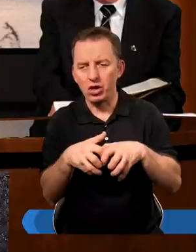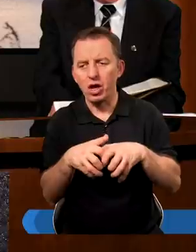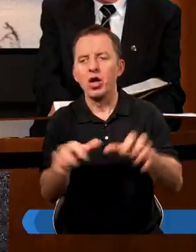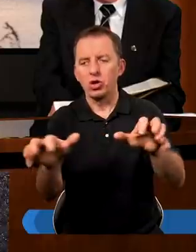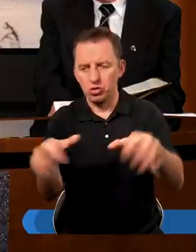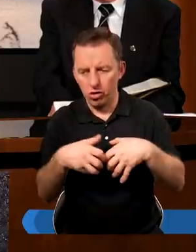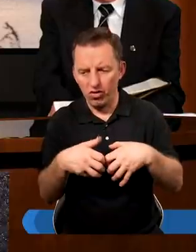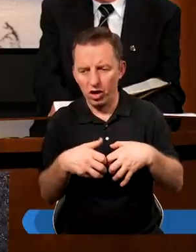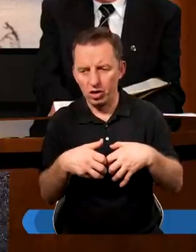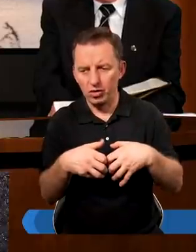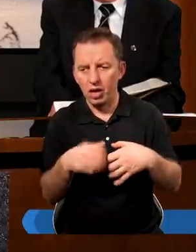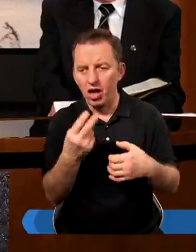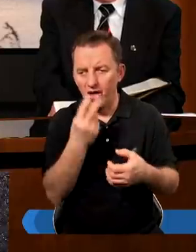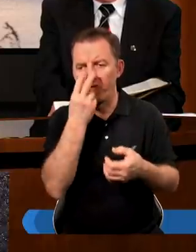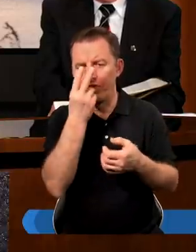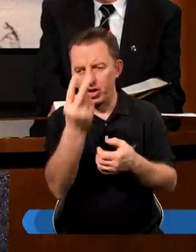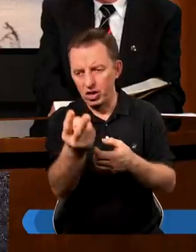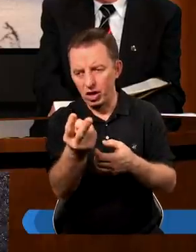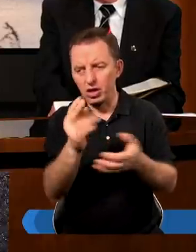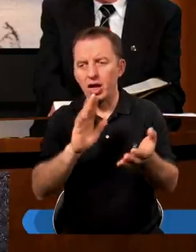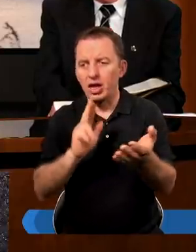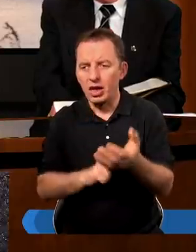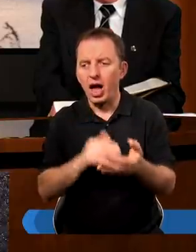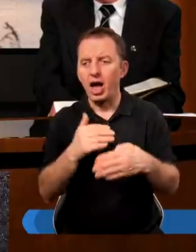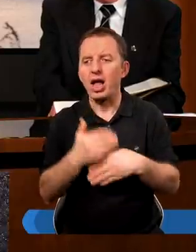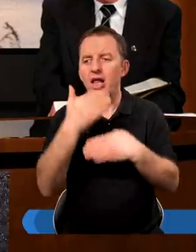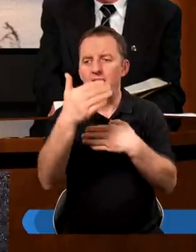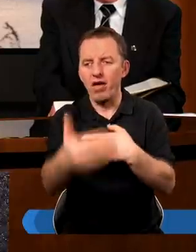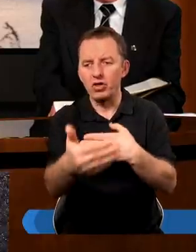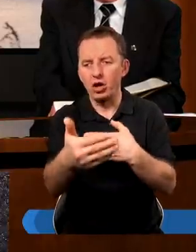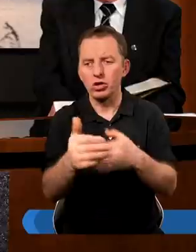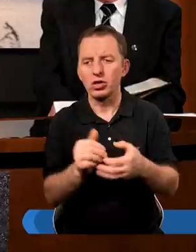Czy chciwość widać na zewnątrz?